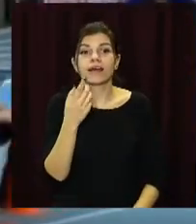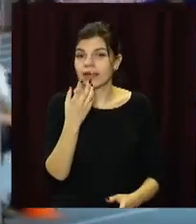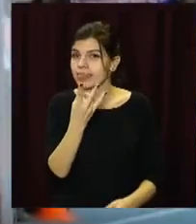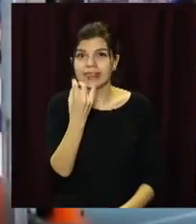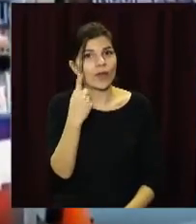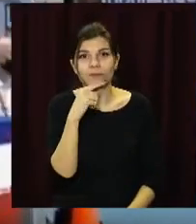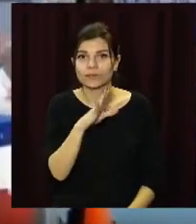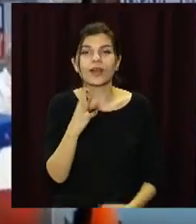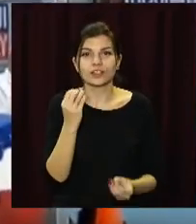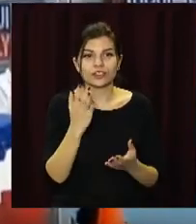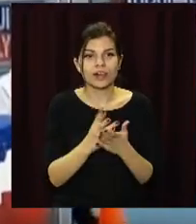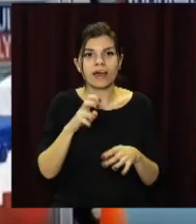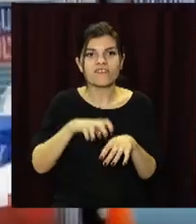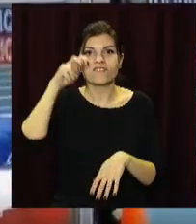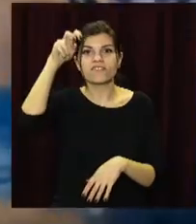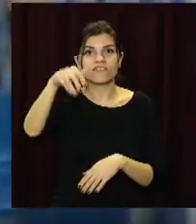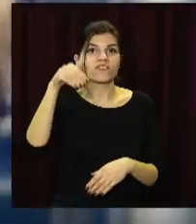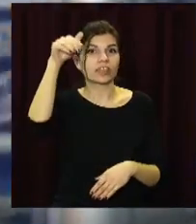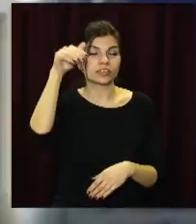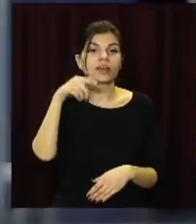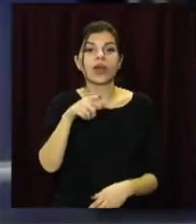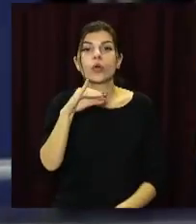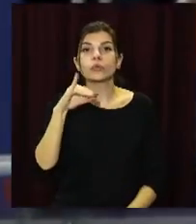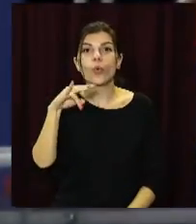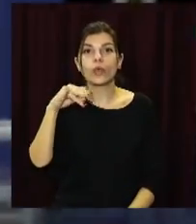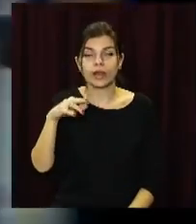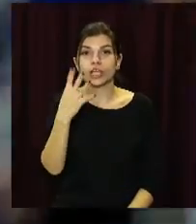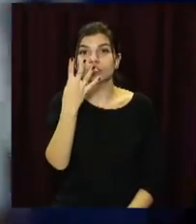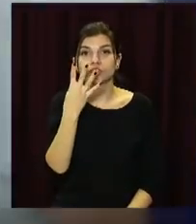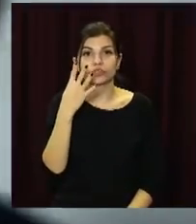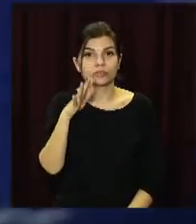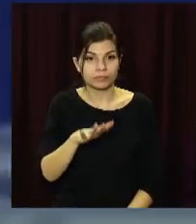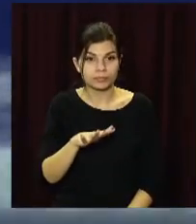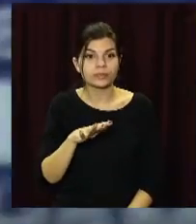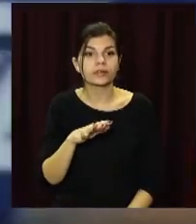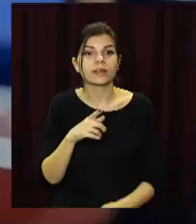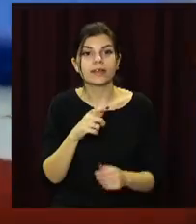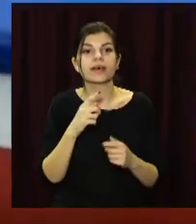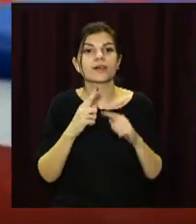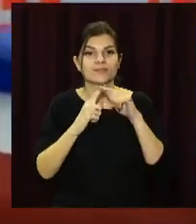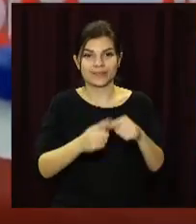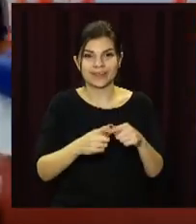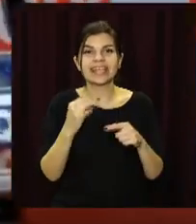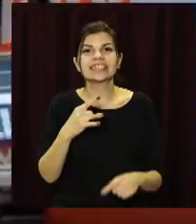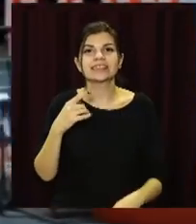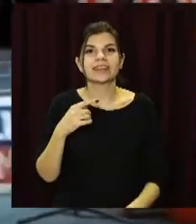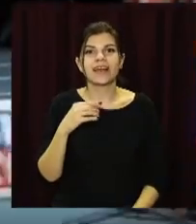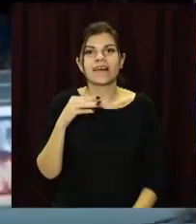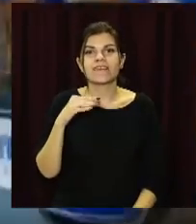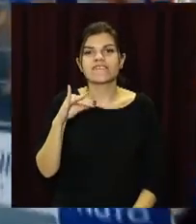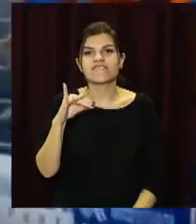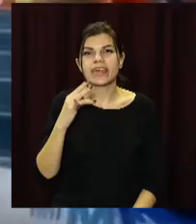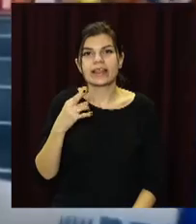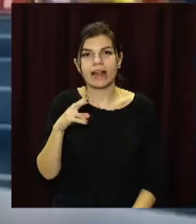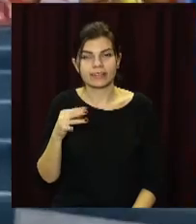потрапила до фіналу в секторі стрибків у висоту. Юлія Левченко взяла четверту позицію, поступившись в спортсменці із Фінляндії. А Ірина